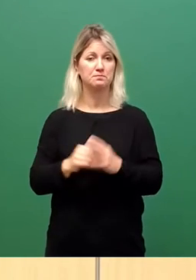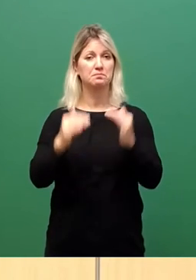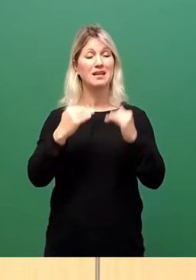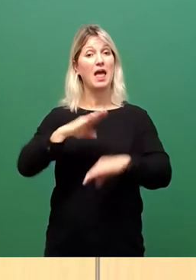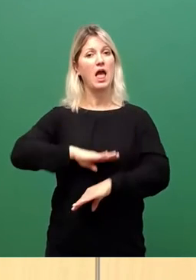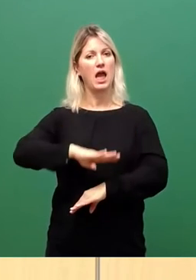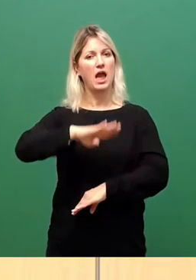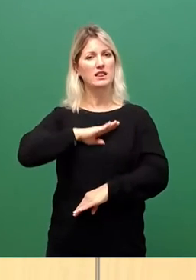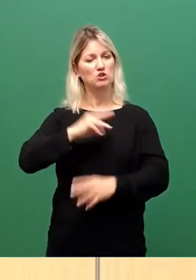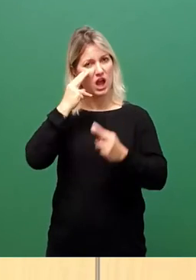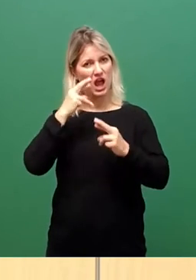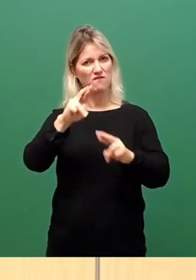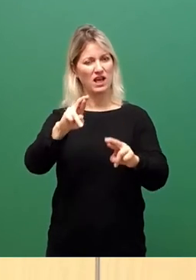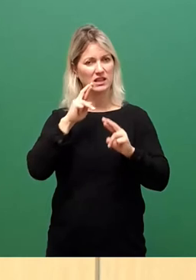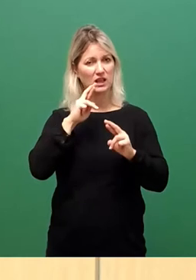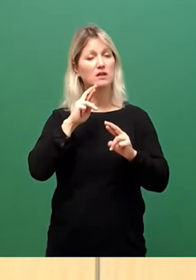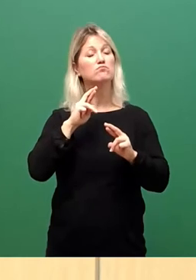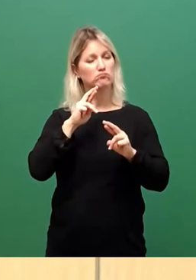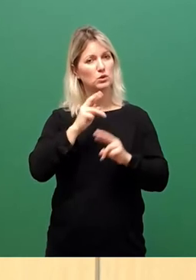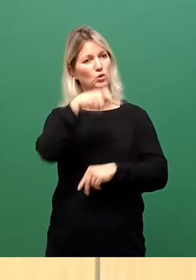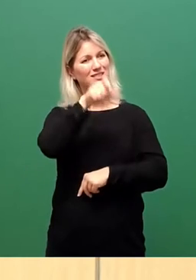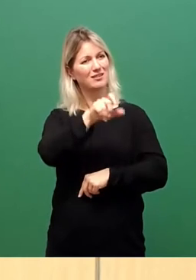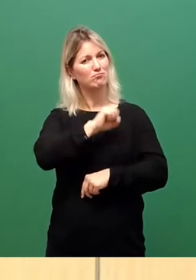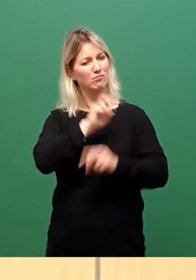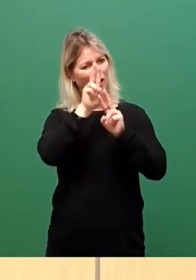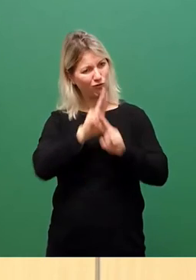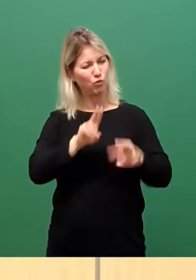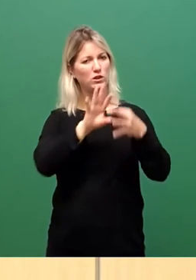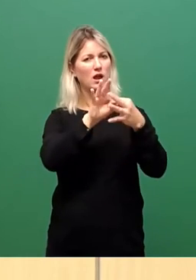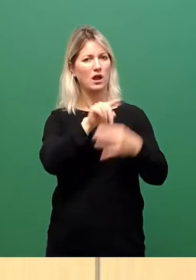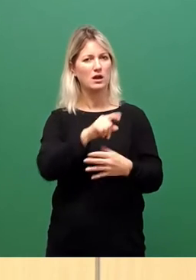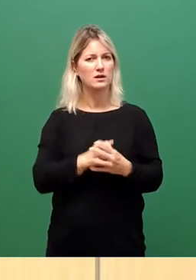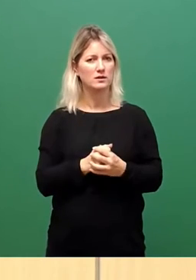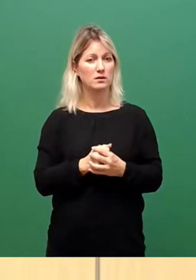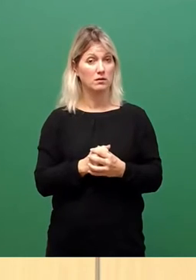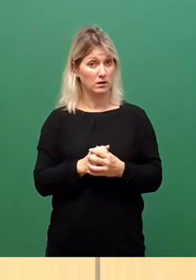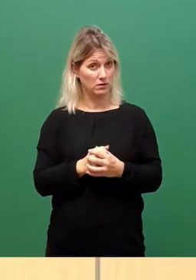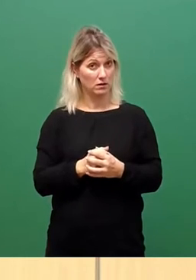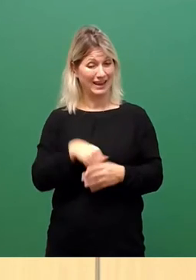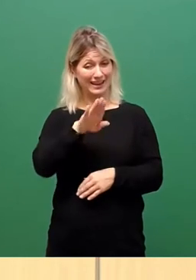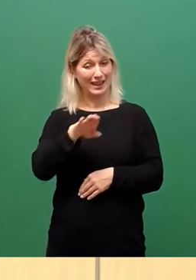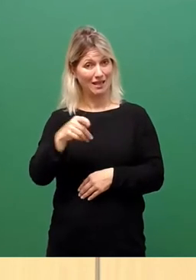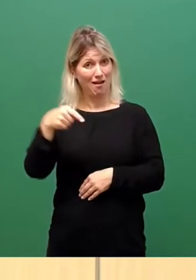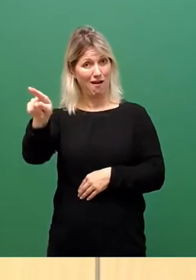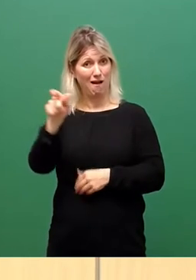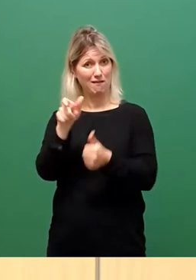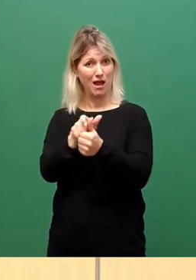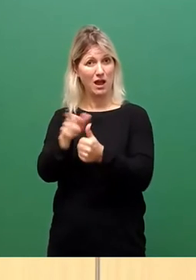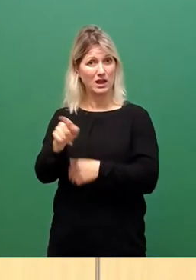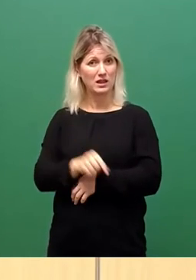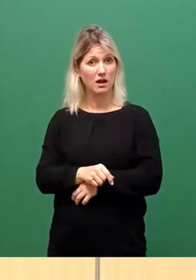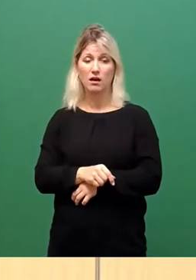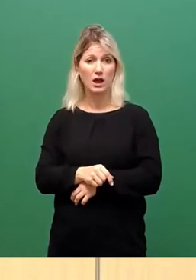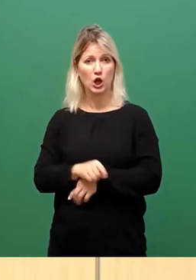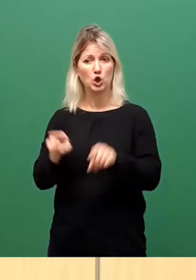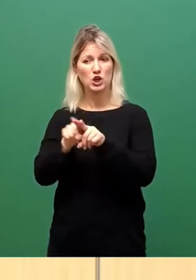Respekt vor der Würde des einzelnen Menschen. Ich sage nur, Kinder in Quarantäne, am besten getrennt von Geschwistern und